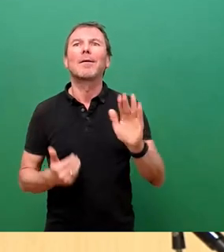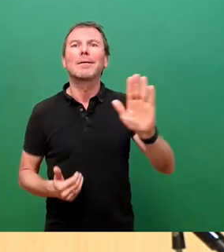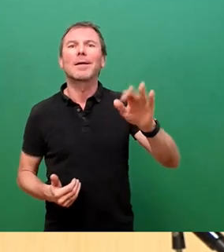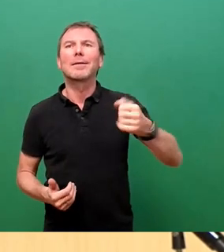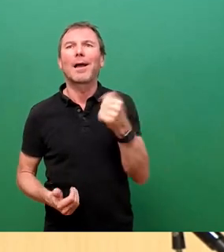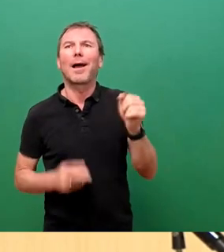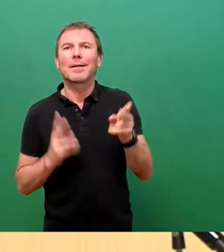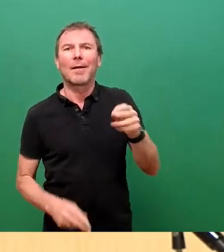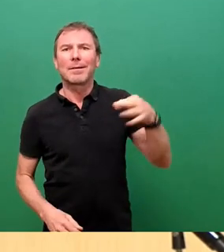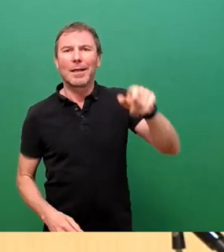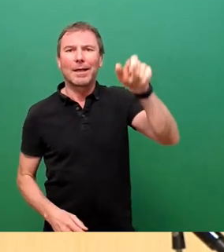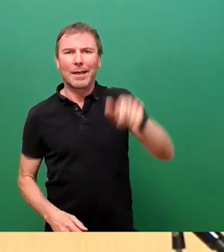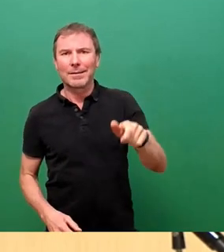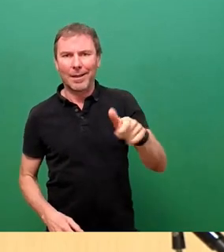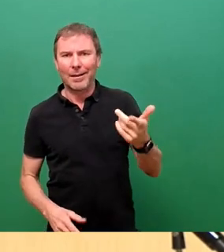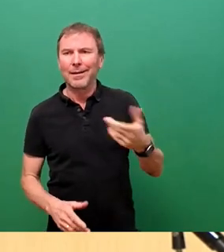andere Rechtsanwälte.